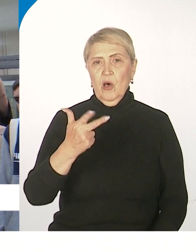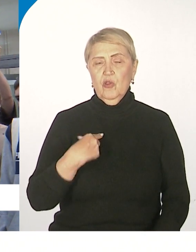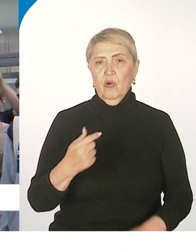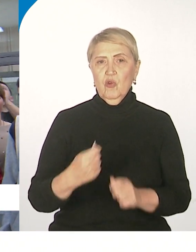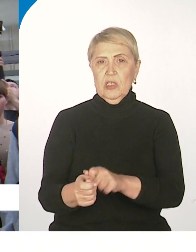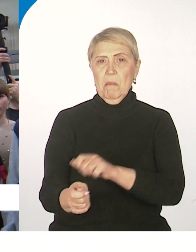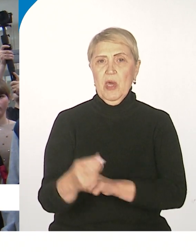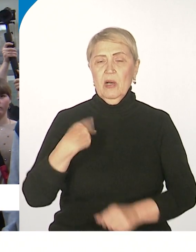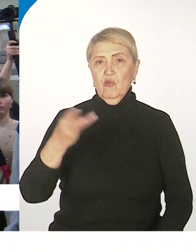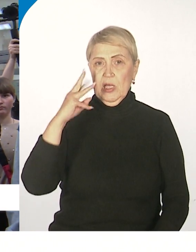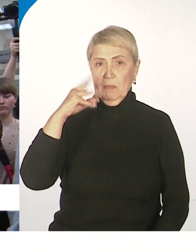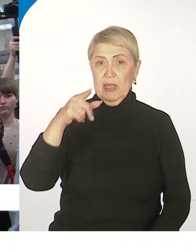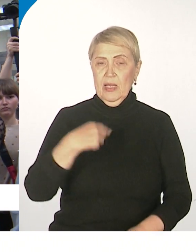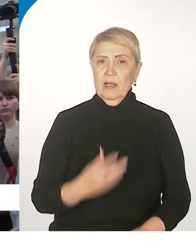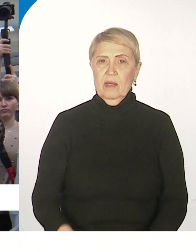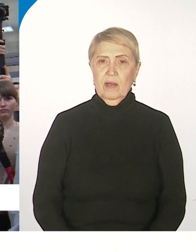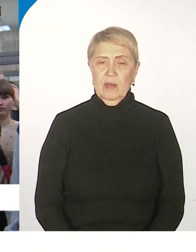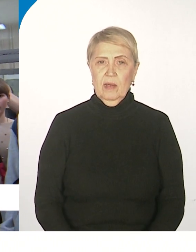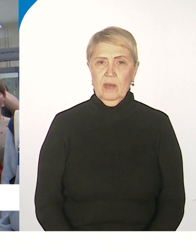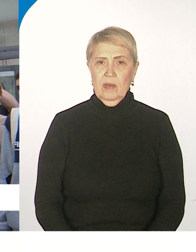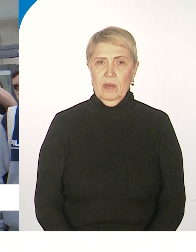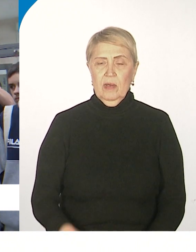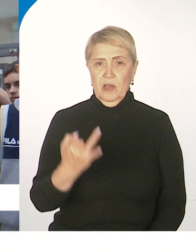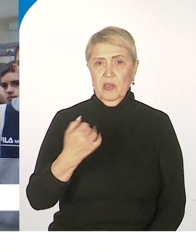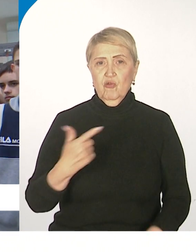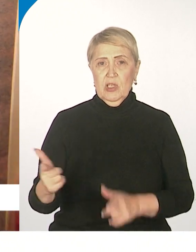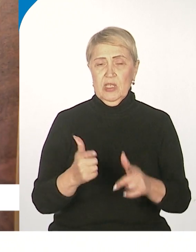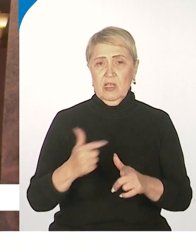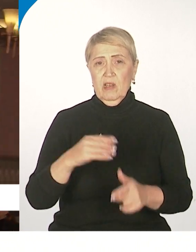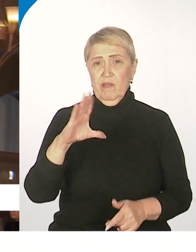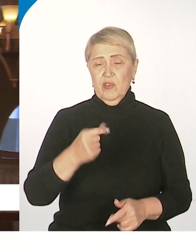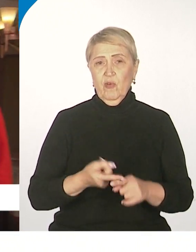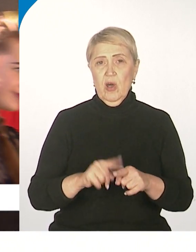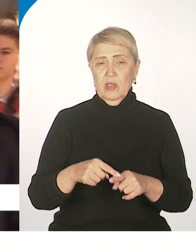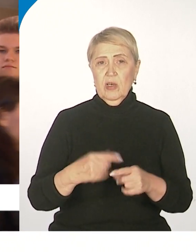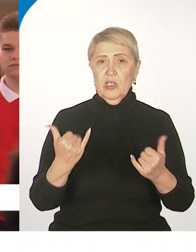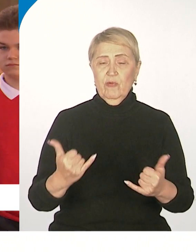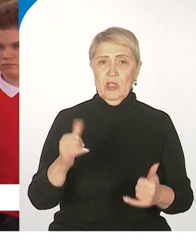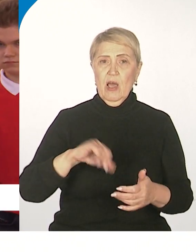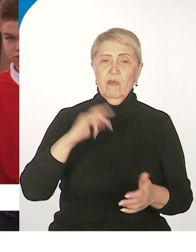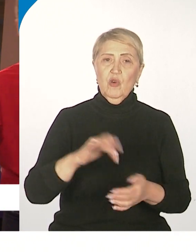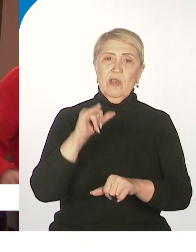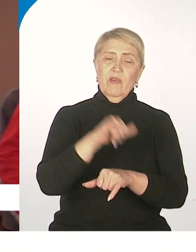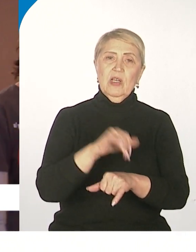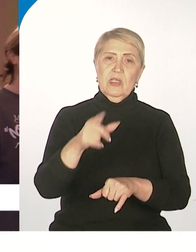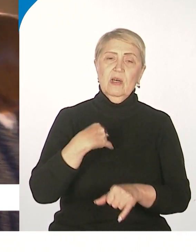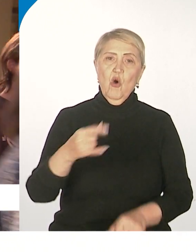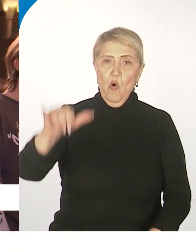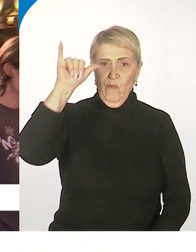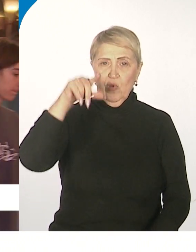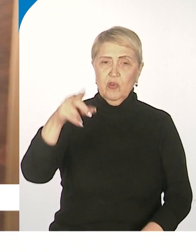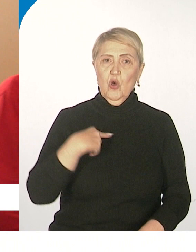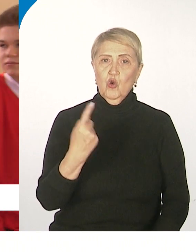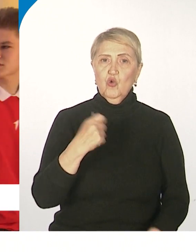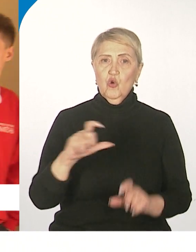модели, либо чертежа, до изготовления всего этого дела. Сегодня в гостях в Тихоокеанском государственном университете